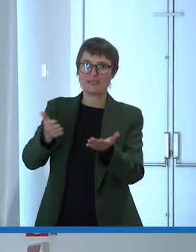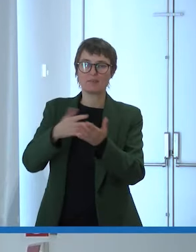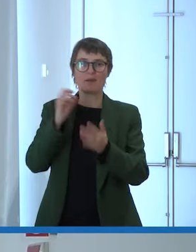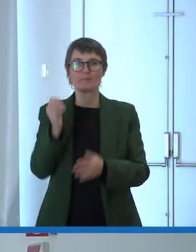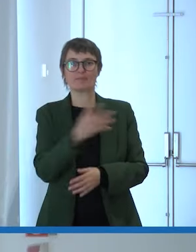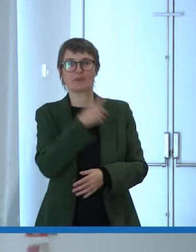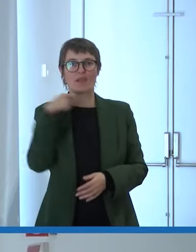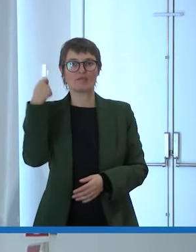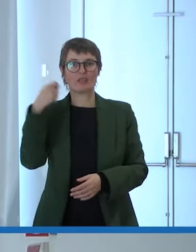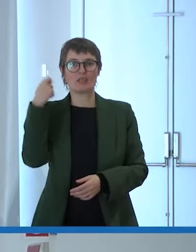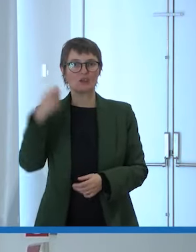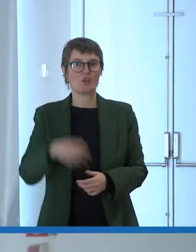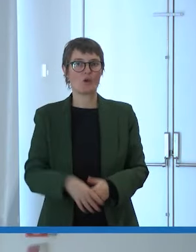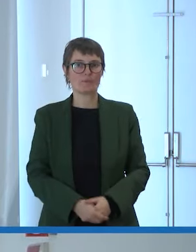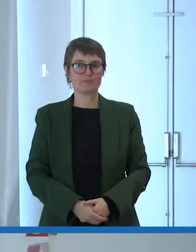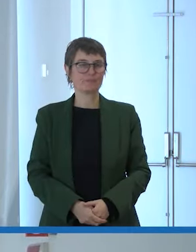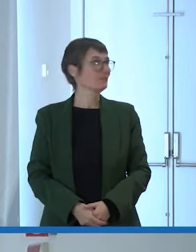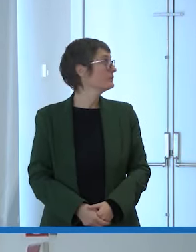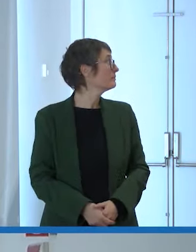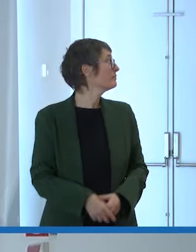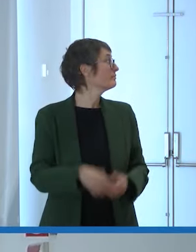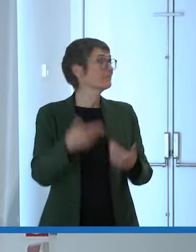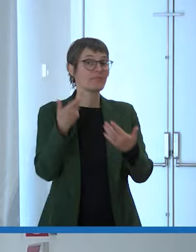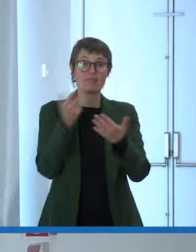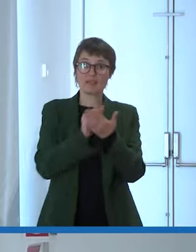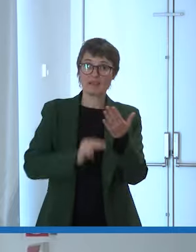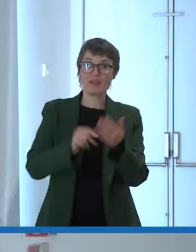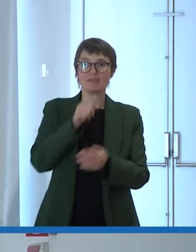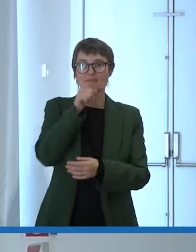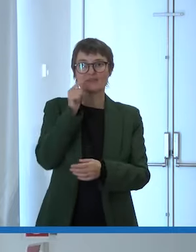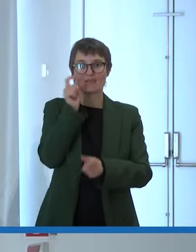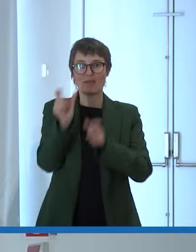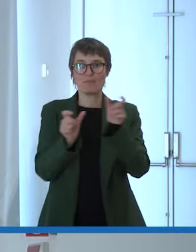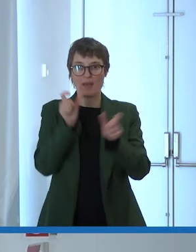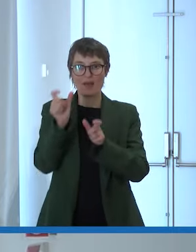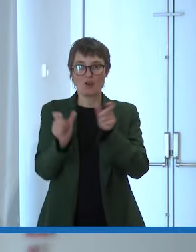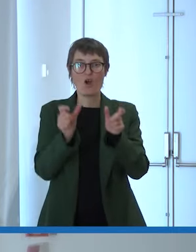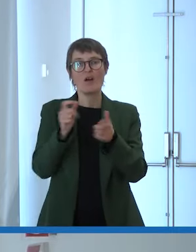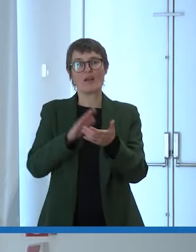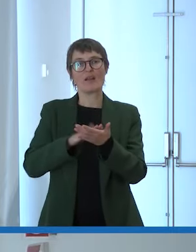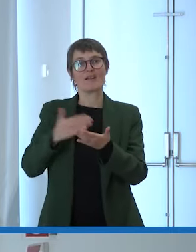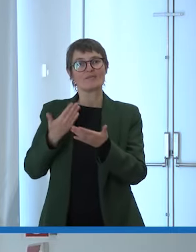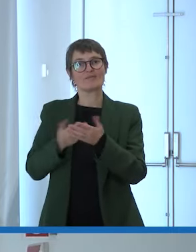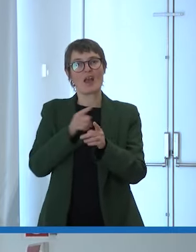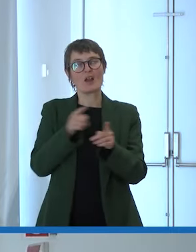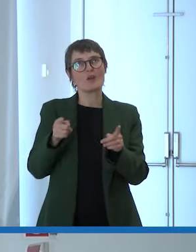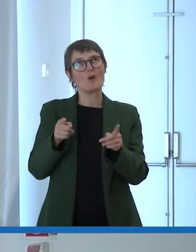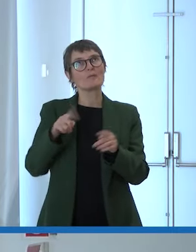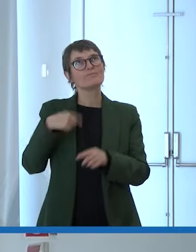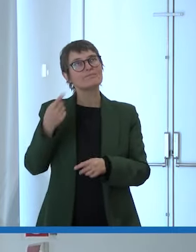per scrivere servono le parole e il loro valore e poi la passione la verità